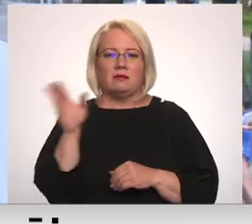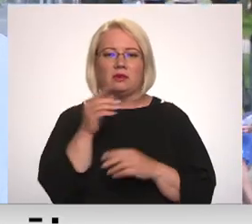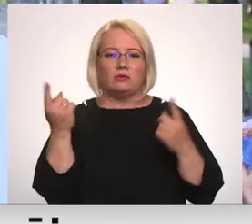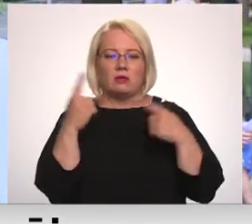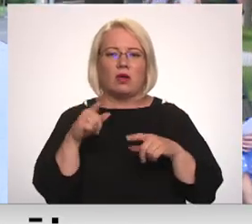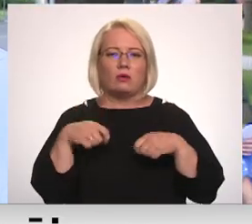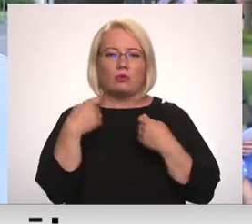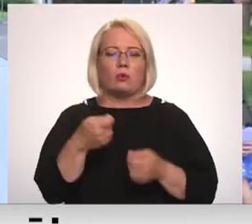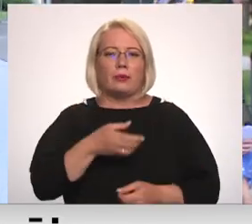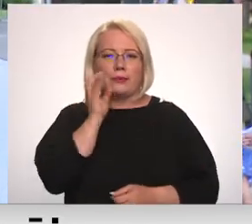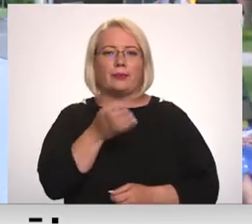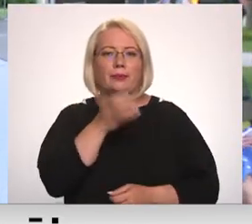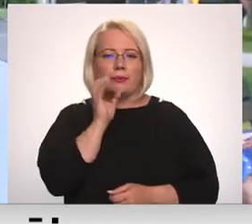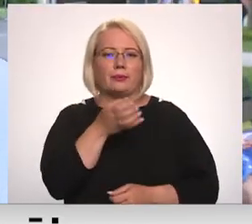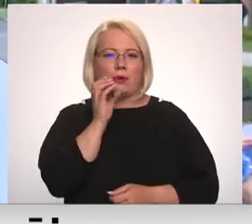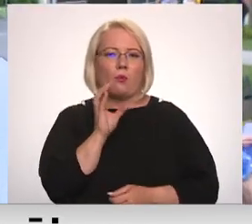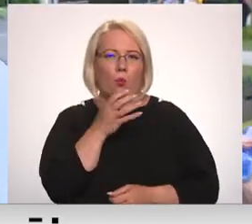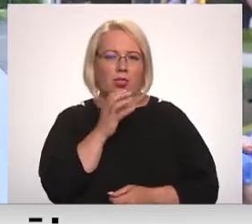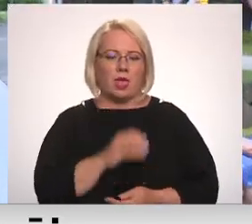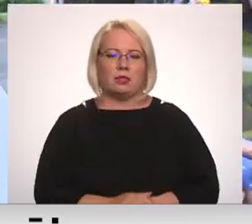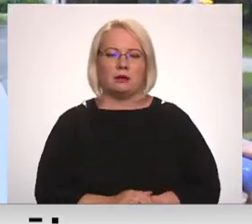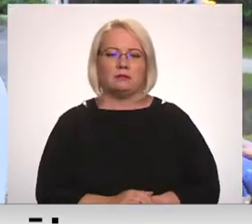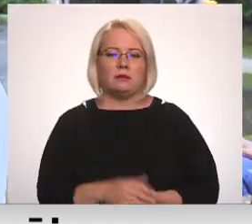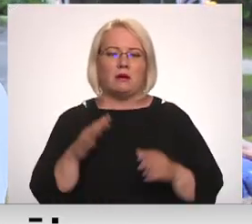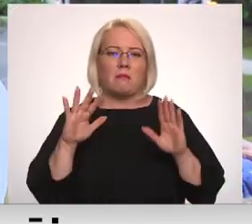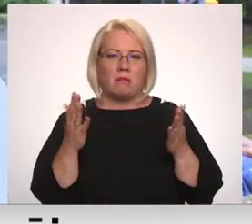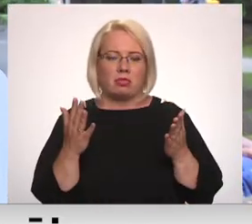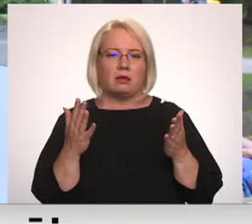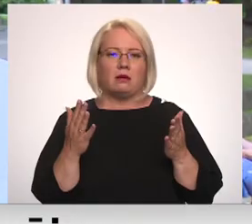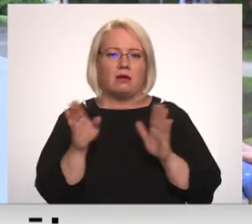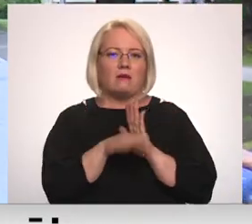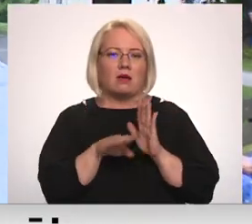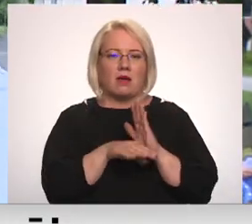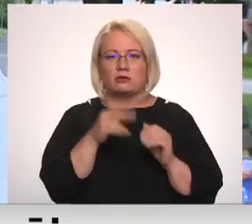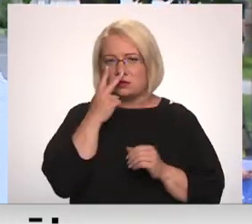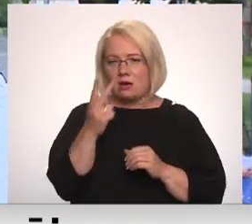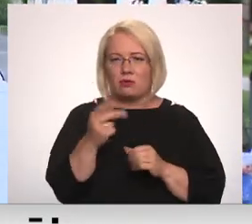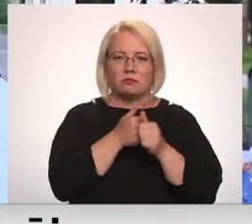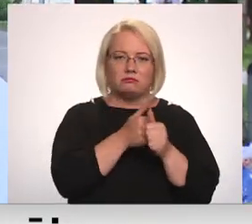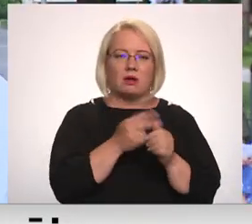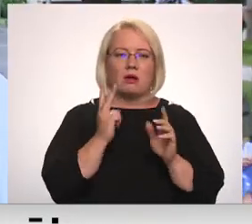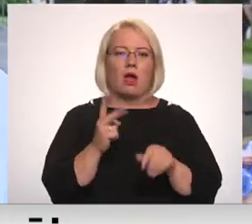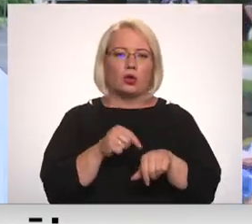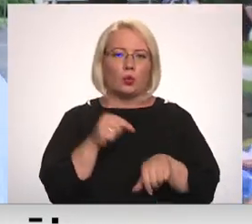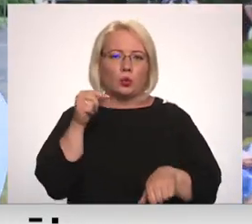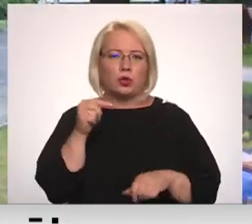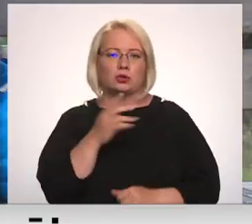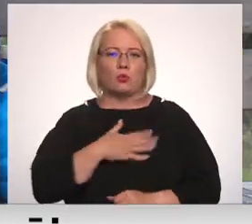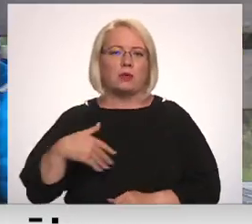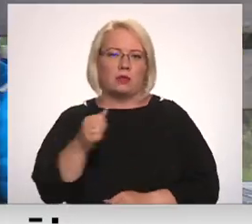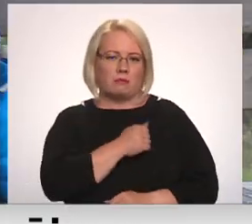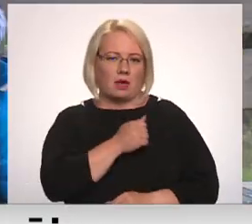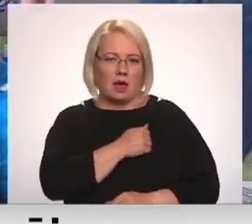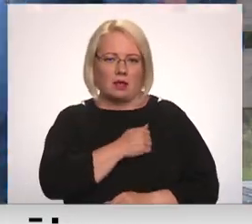dodu viņam dzert ūdenī visu laiku. Bet nu tā, vienkārši skatos, kā viņš jūtas. Ļoti bail.